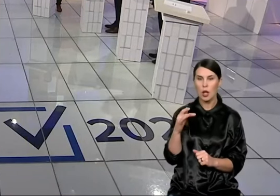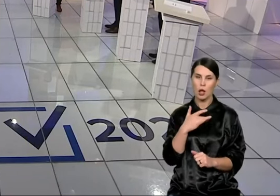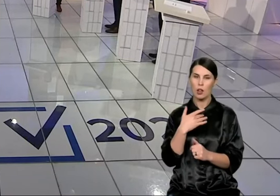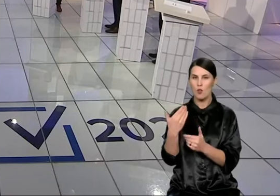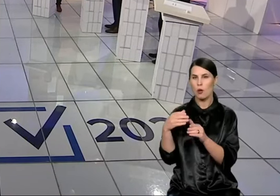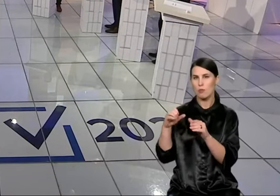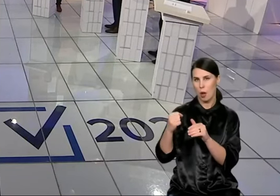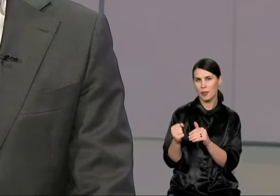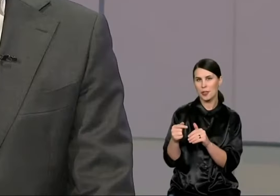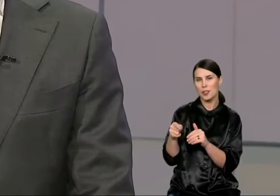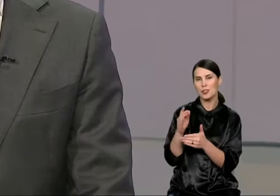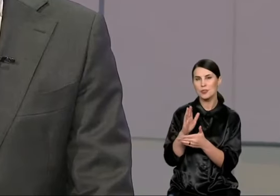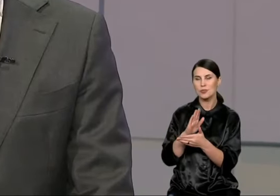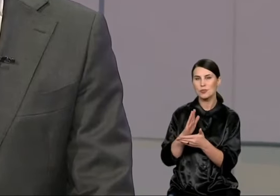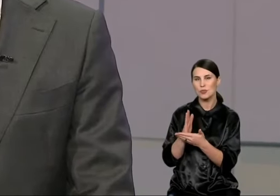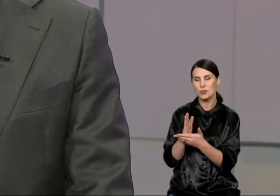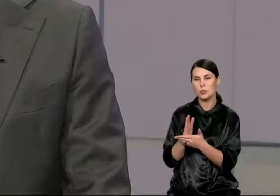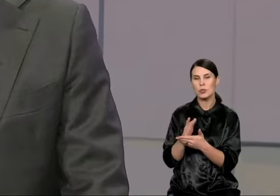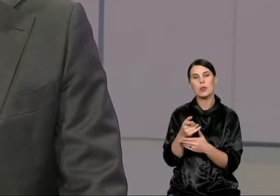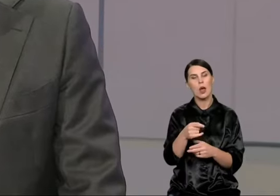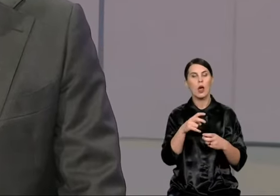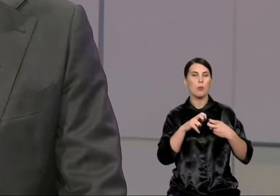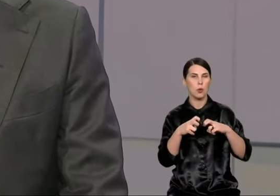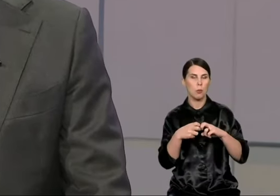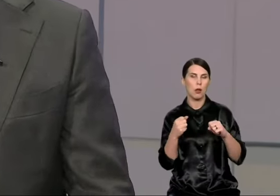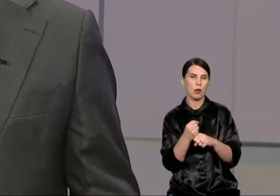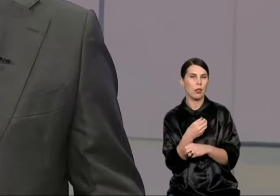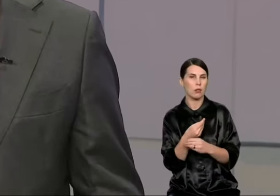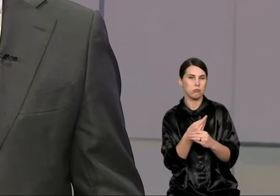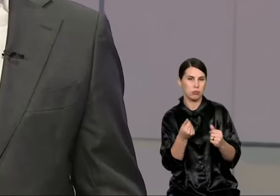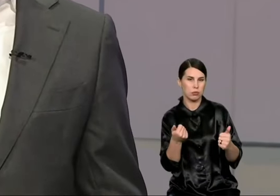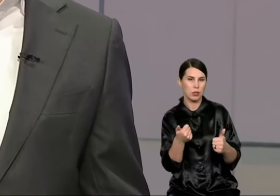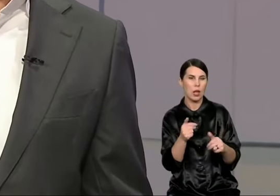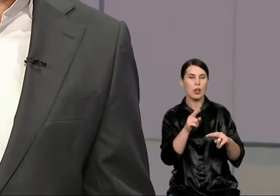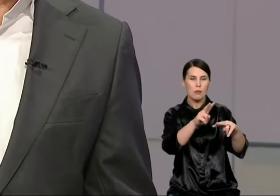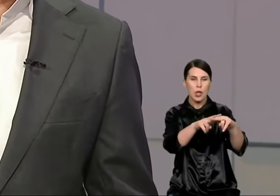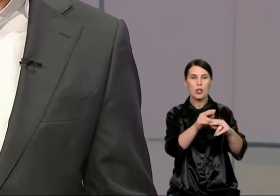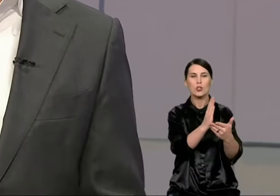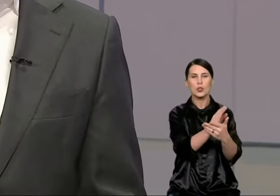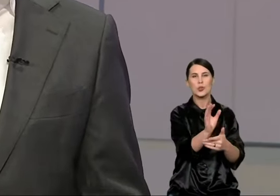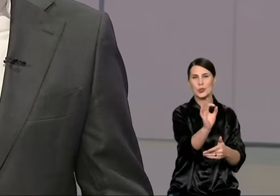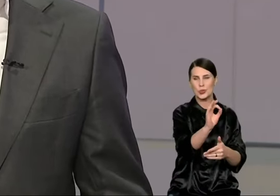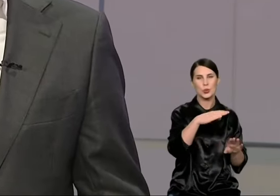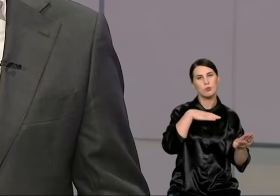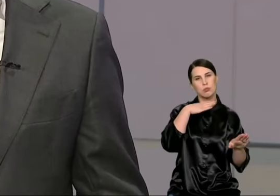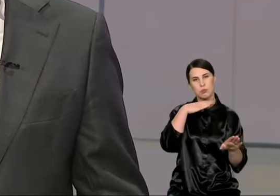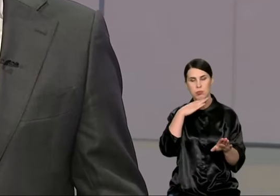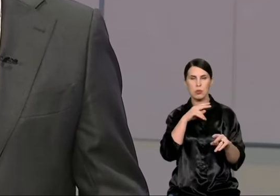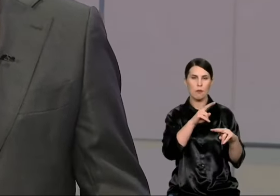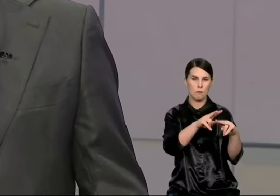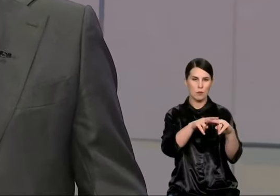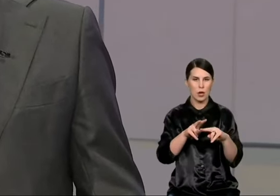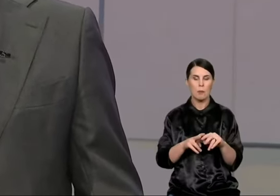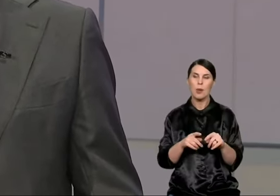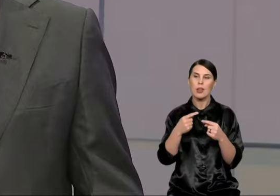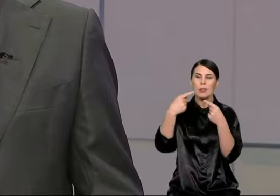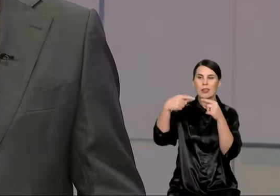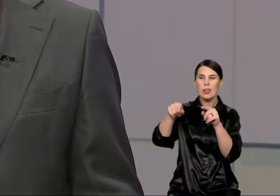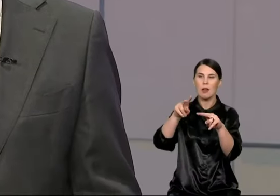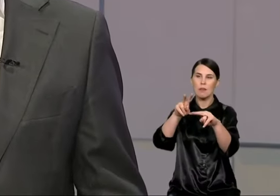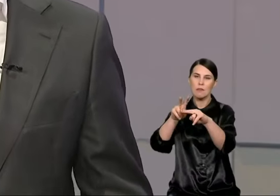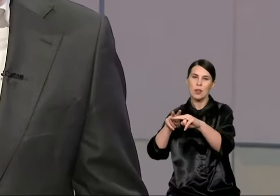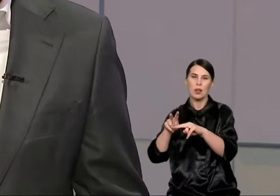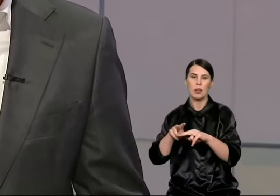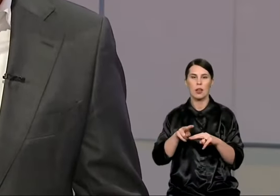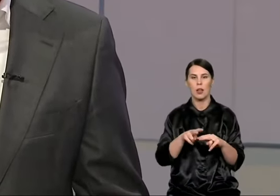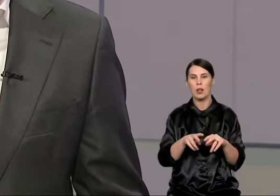Taip, kad šitą problemą reikia spręsti, kai kur gal užtenka tų darželio, bet, pavyzdžiui, kai kuriuose rajonuose dėl planavimo, miesto teritorinio planavimo